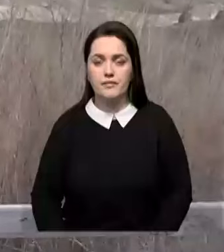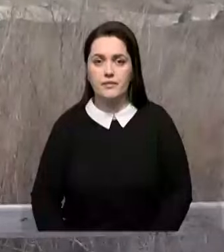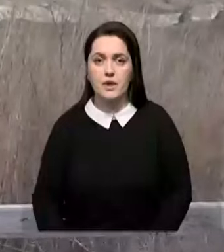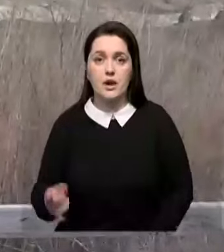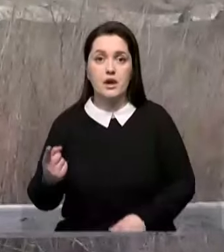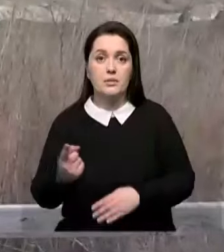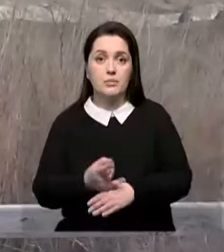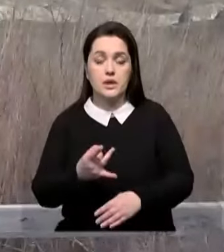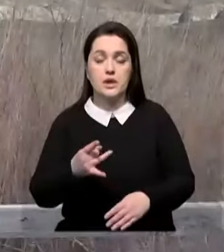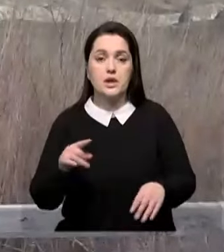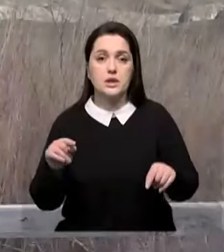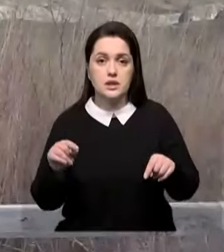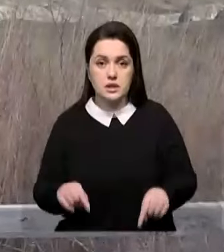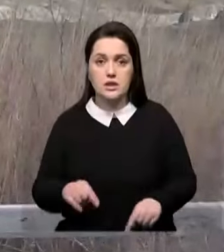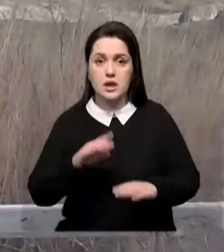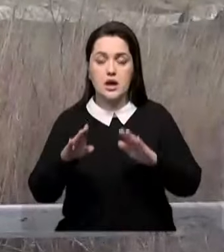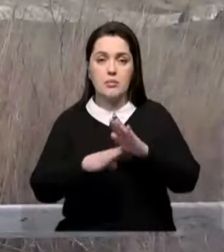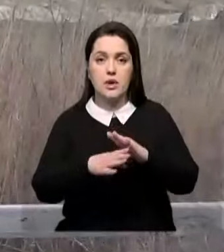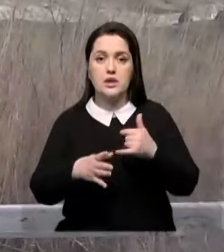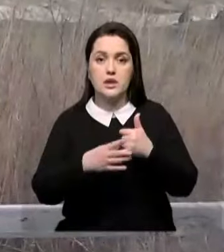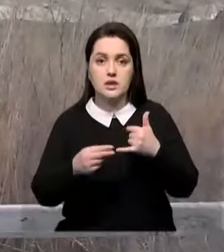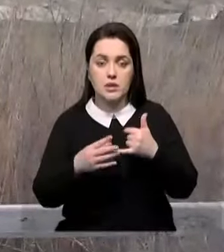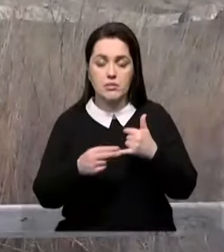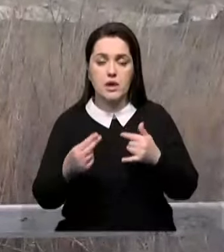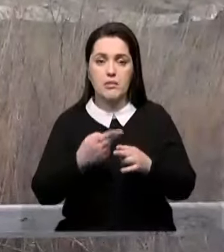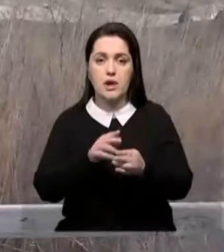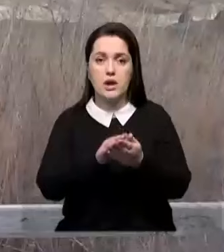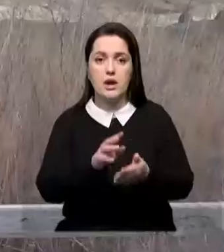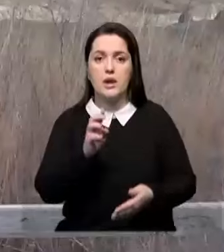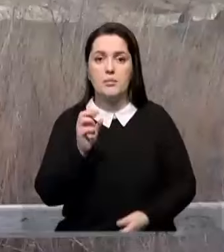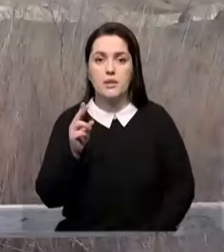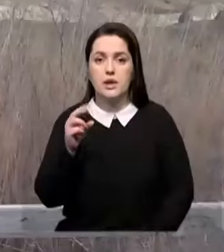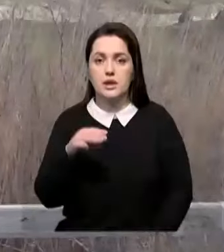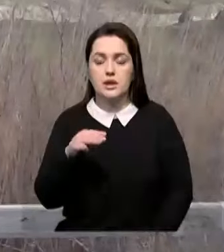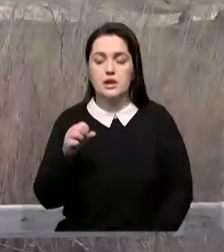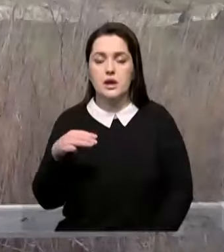впервые побывал здесь, в подземном скрепе мечети захоронения Беке-Тата Амазагулулы.